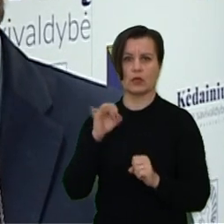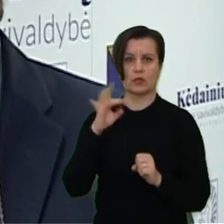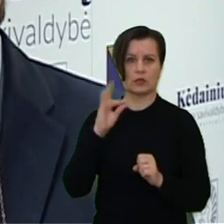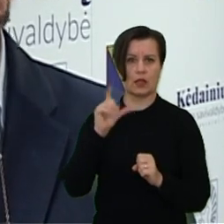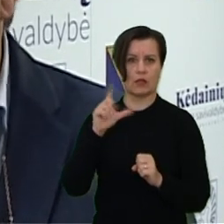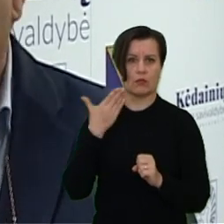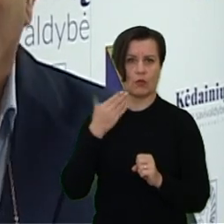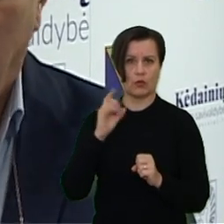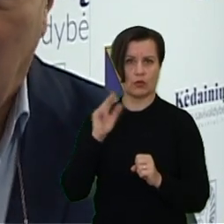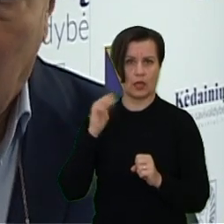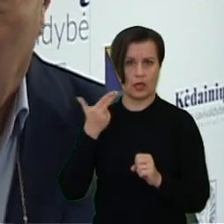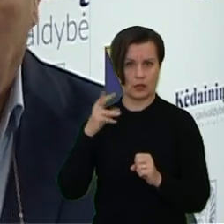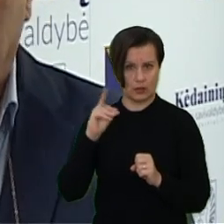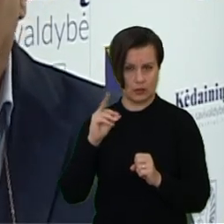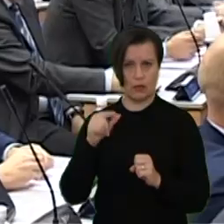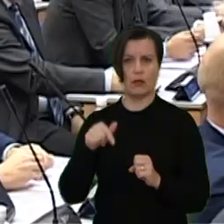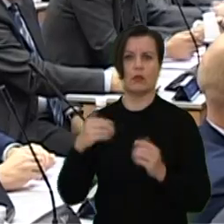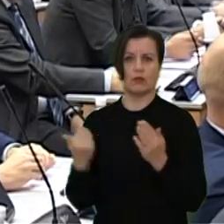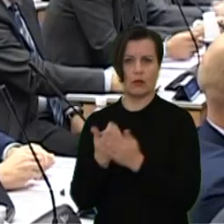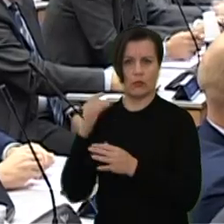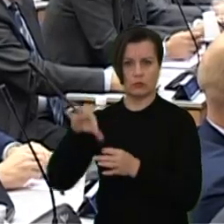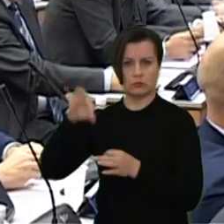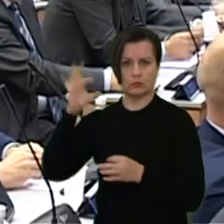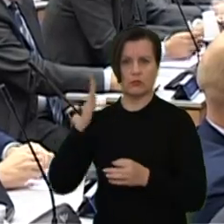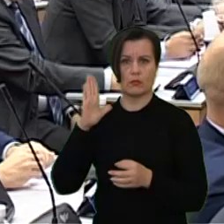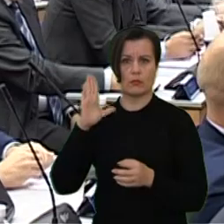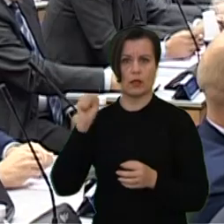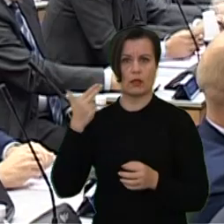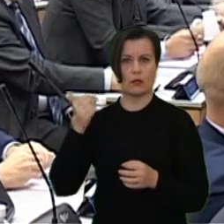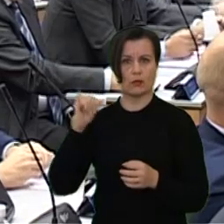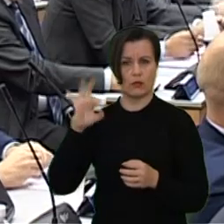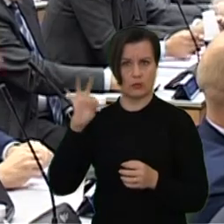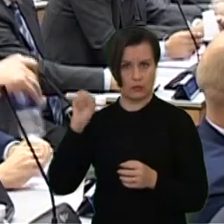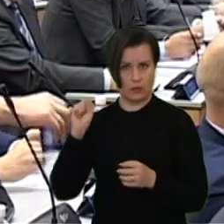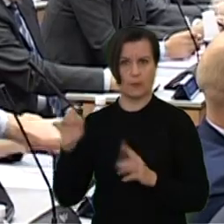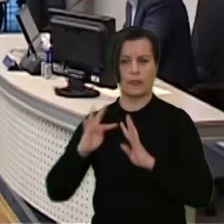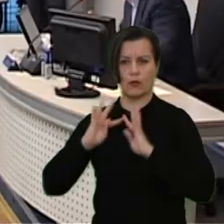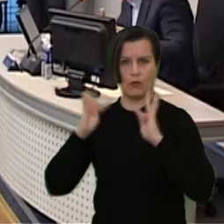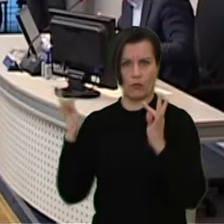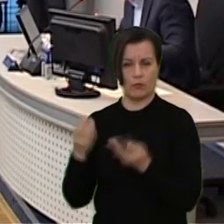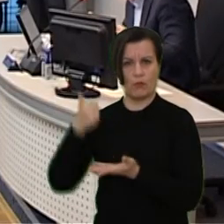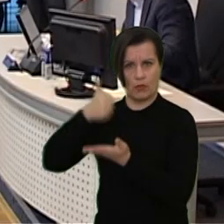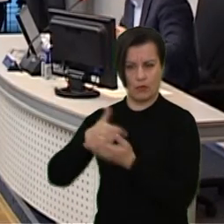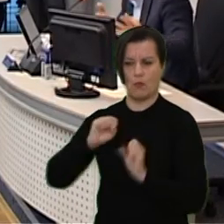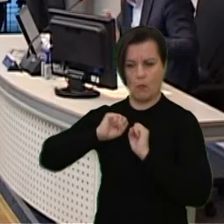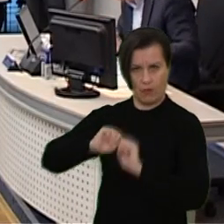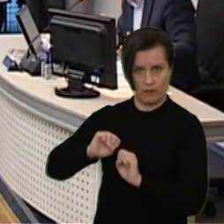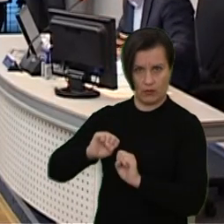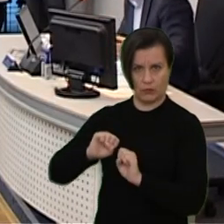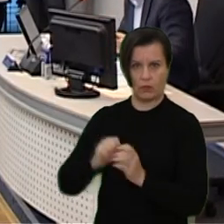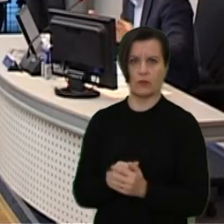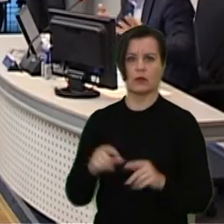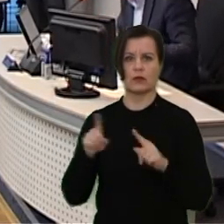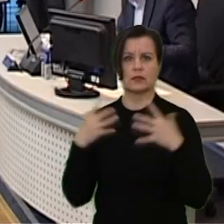pasikeitė, vietoj Adėlės Štelmokienės Jozas Baniotą tapo komiteto pirminiko pavaduotojų.